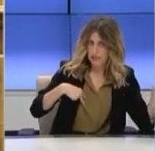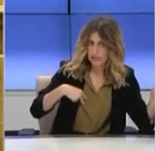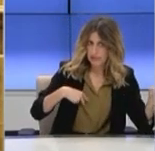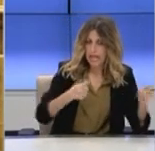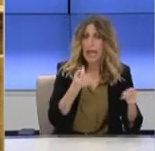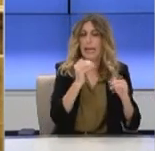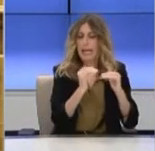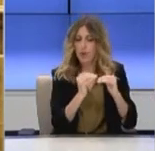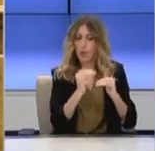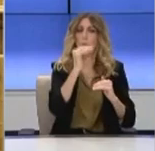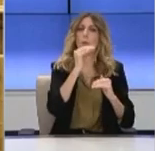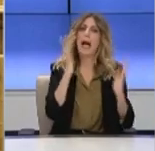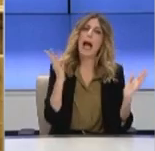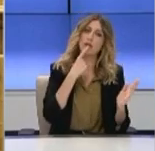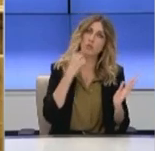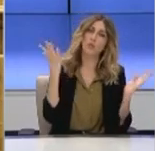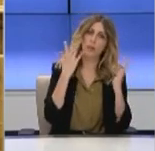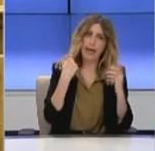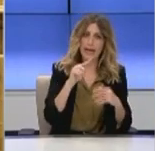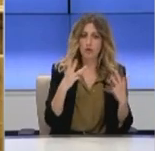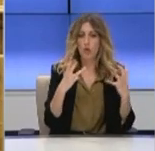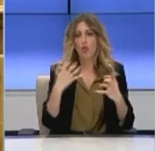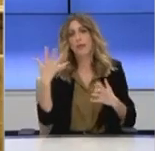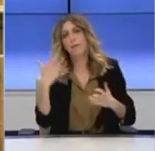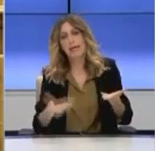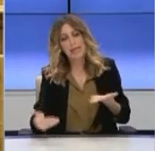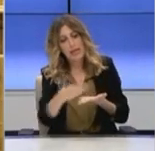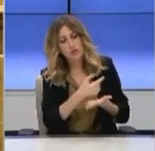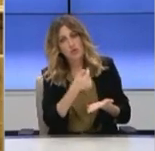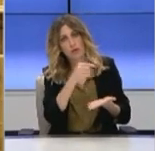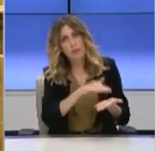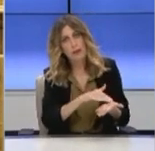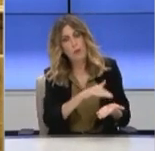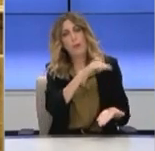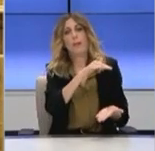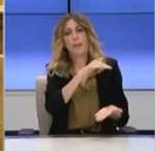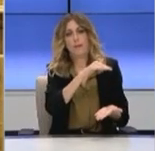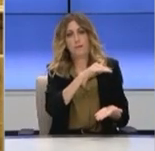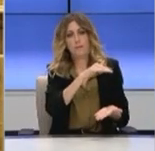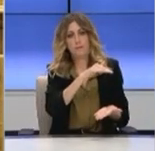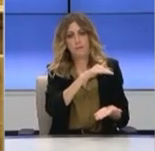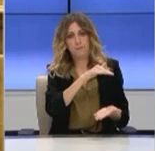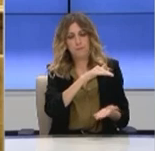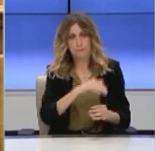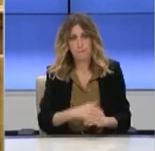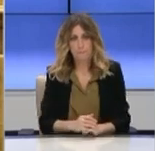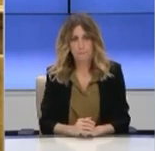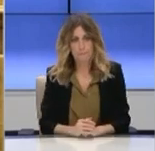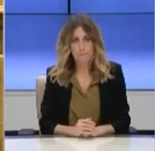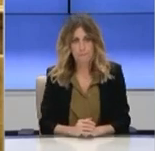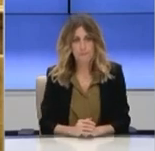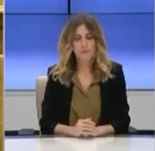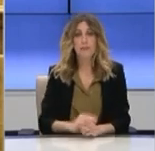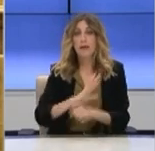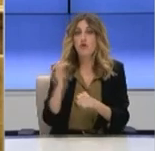Έτσι, δηλαδή, είχε ανέβει κάπως, υποτυποδός. Έτσι, από το 2015. Μέχρι που ξεκινάει η πανδημία, ξεκινάει η πανδημία μέσα στα